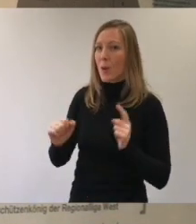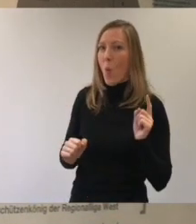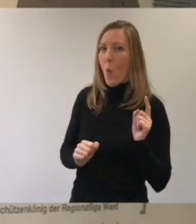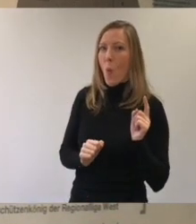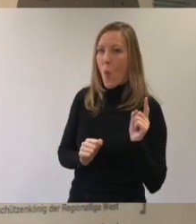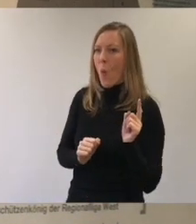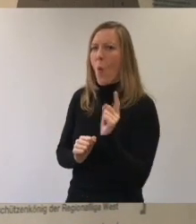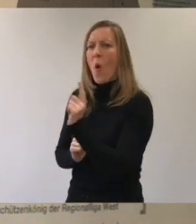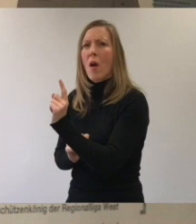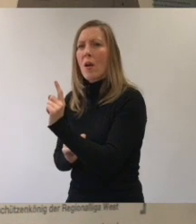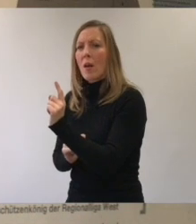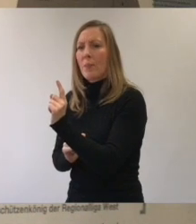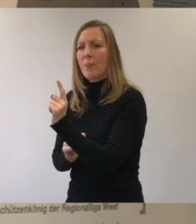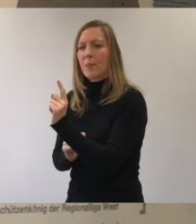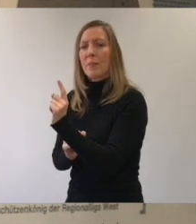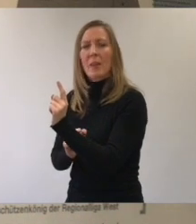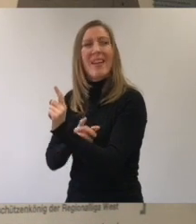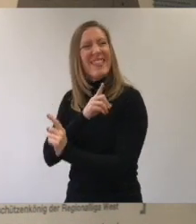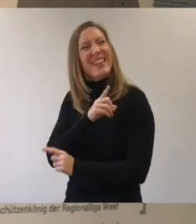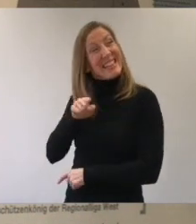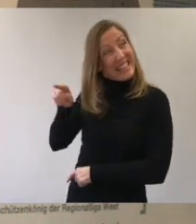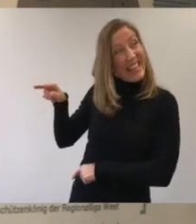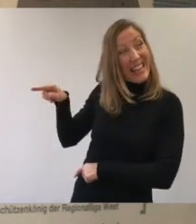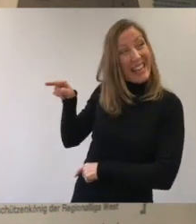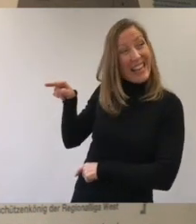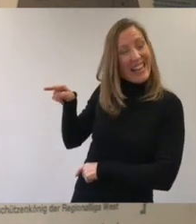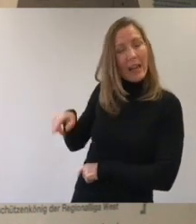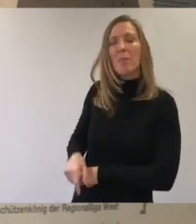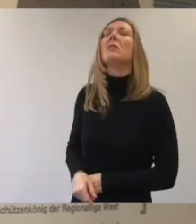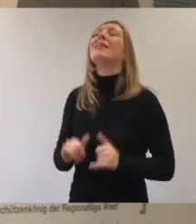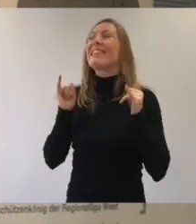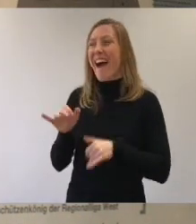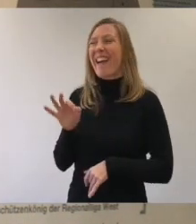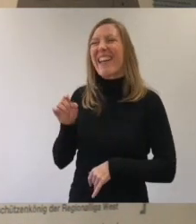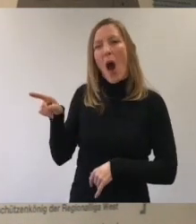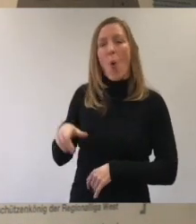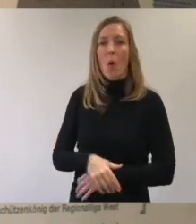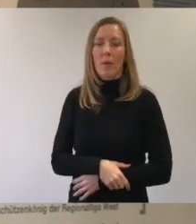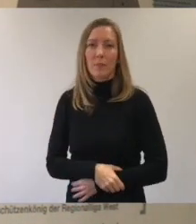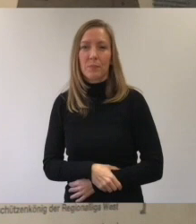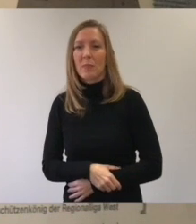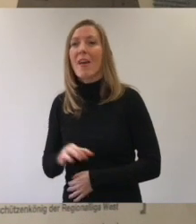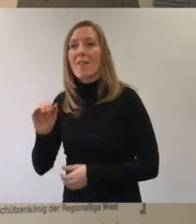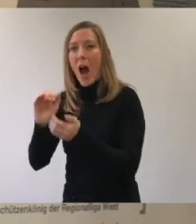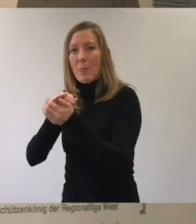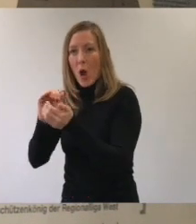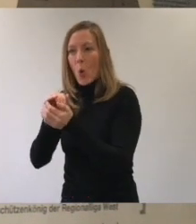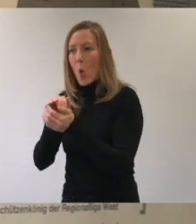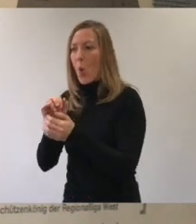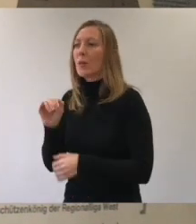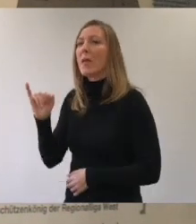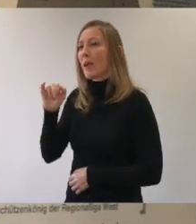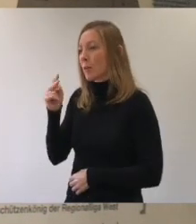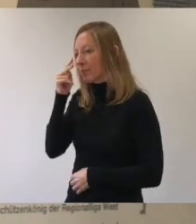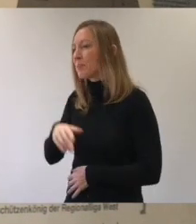Als er bei Ingo angekommen ist, fragt er Dirk, der hier? Dirk antwortet, ja genau. Fabian Klos